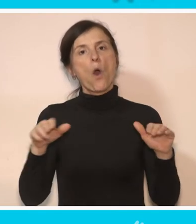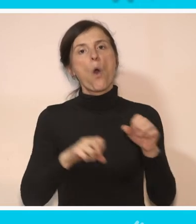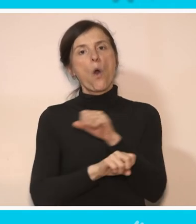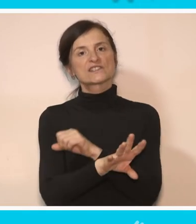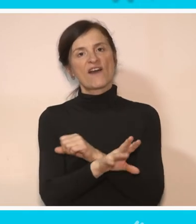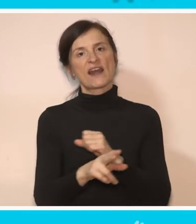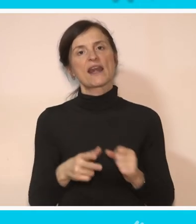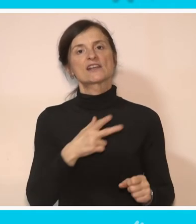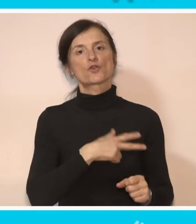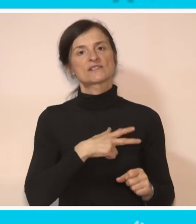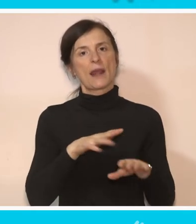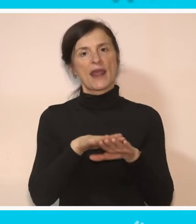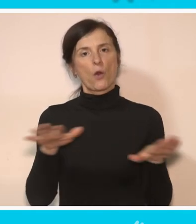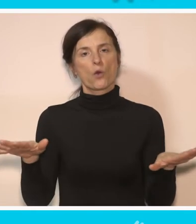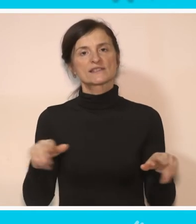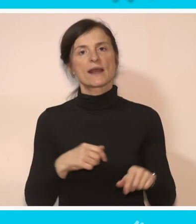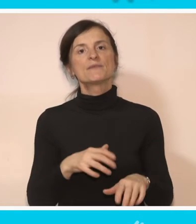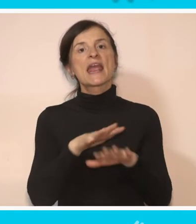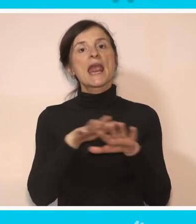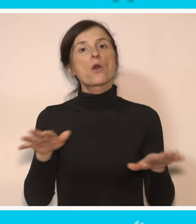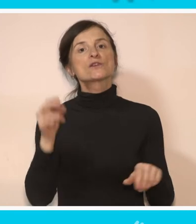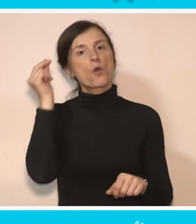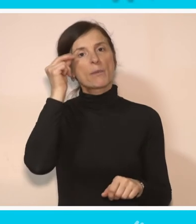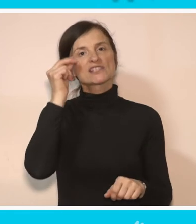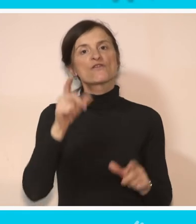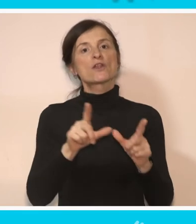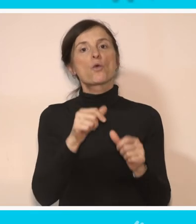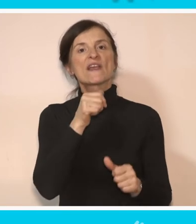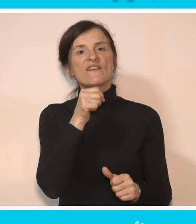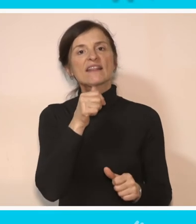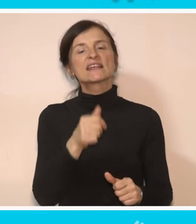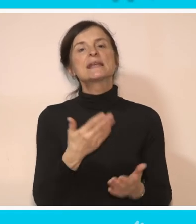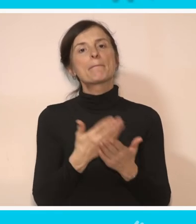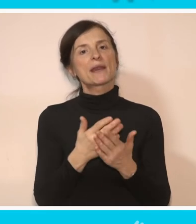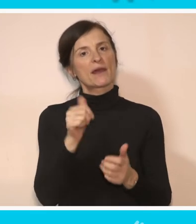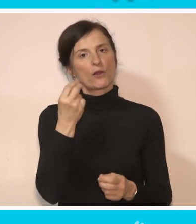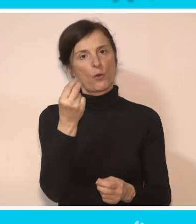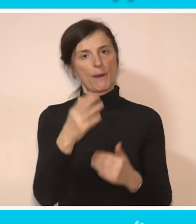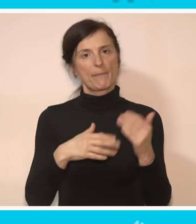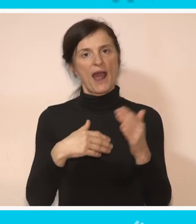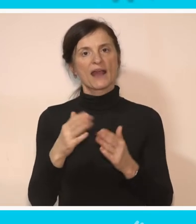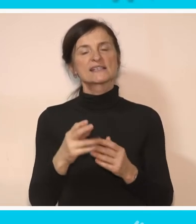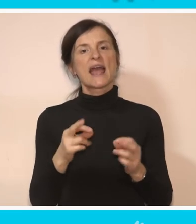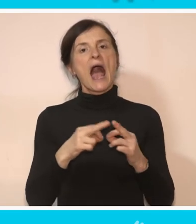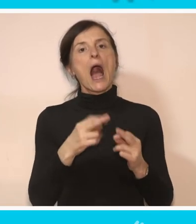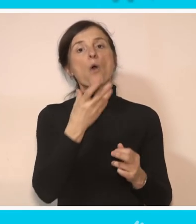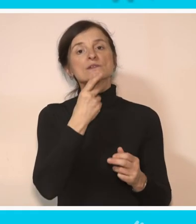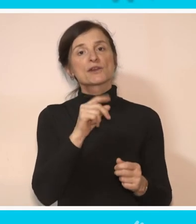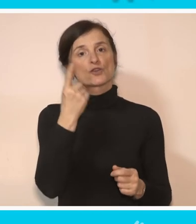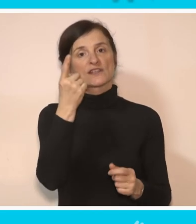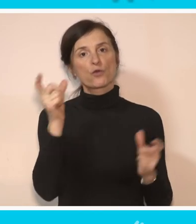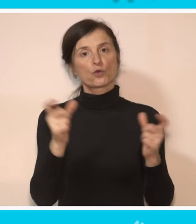ostvarene socijalne inkluzije. Inkluzivno obrazovanje u Ivanjici primjer je dobre prakse, a